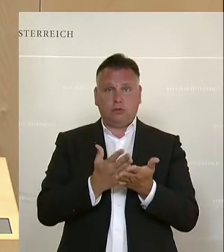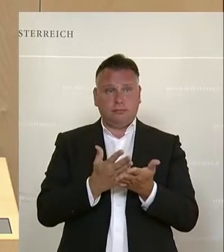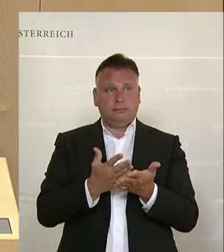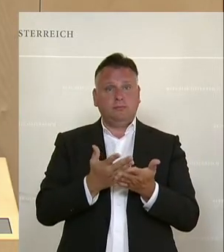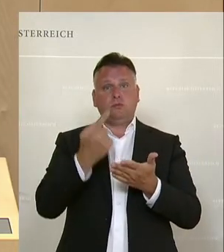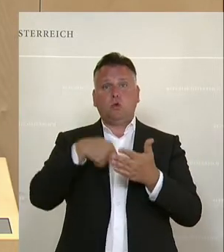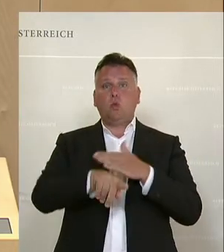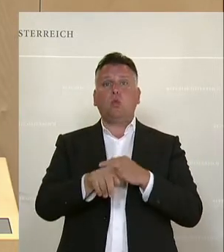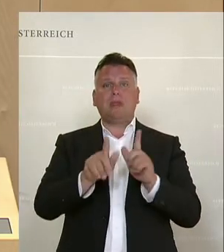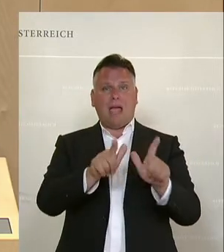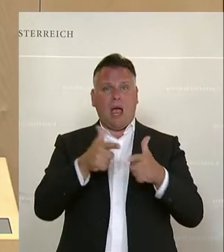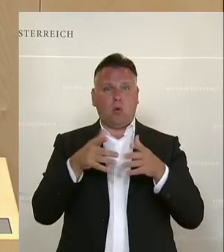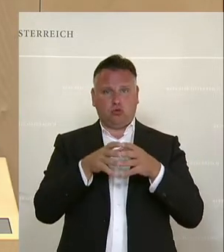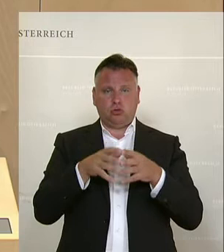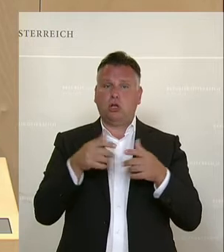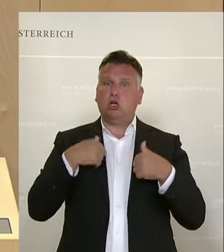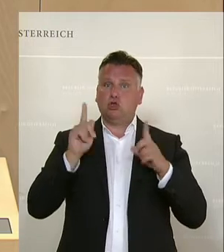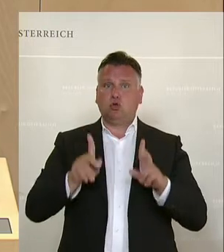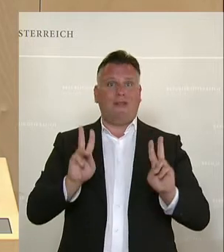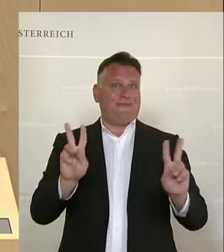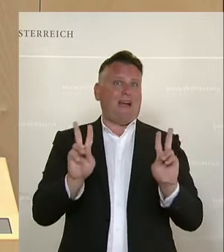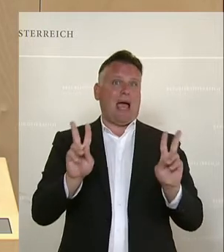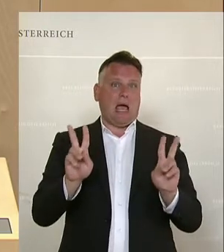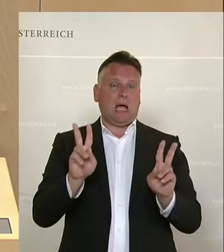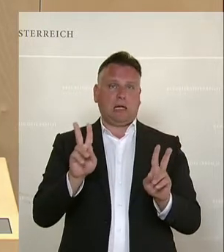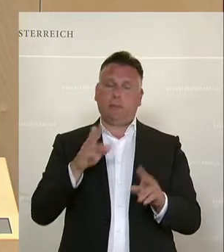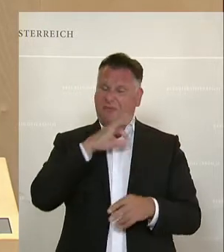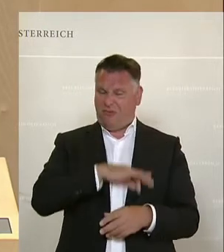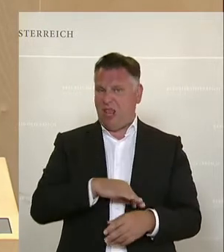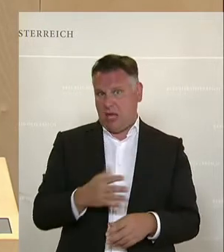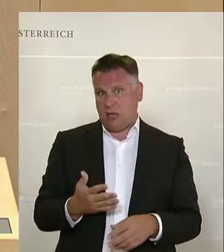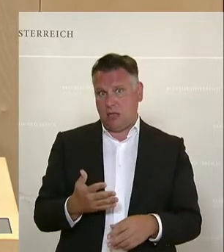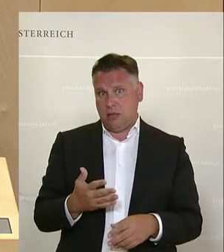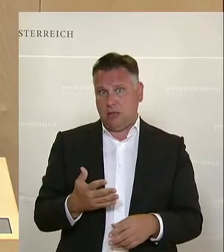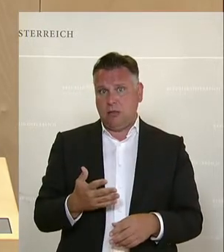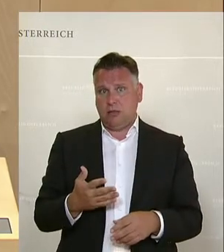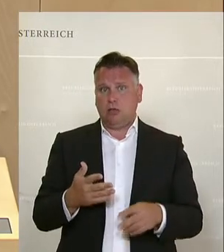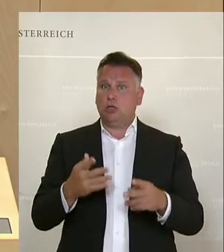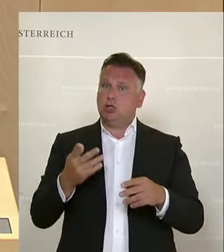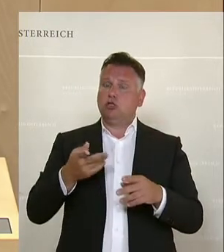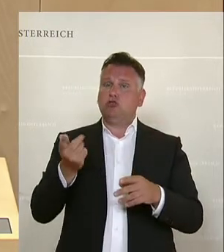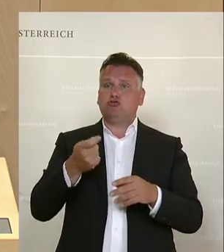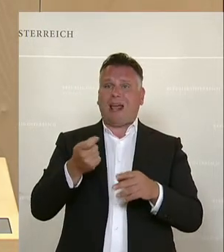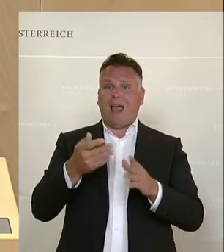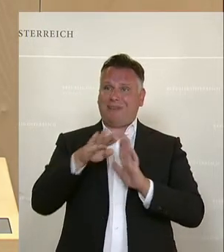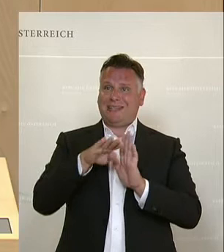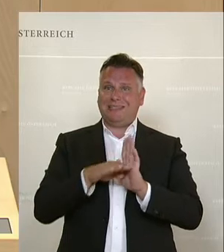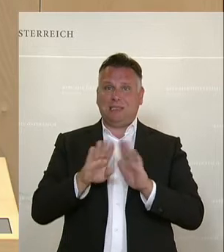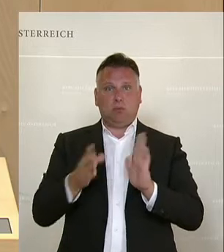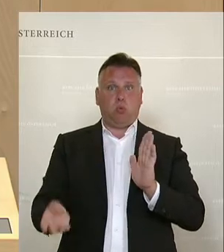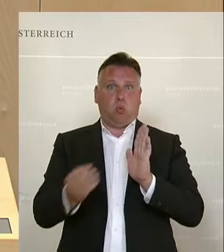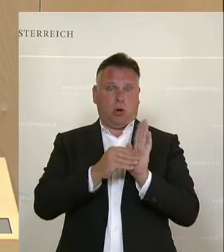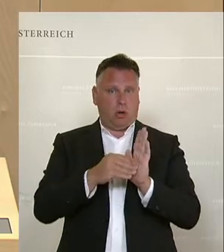Unterausschuss die Wahrheitspflicht einführen sollen. Ich bin dafür. Ich bin dafür, dass wir das auch im Strafgesetzbuch eintragen. Und ich bin auch dafür,